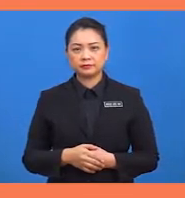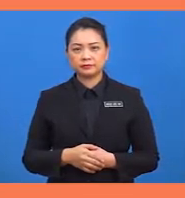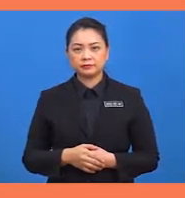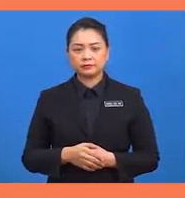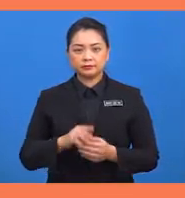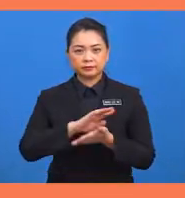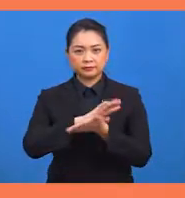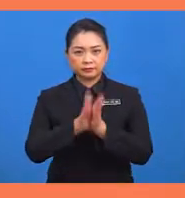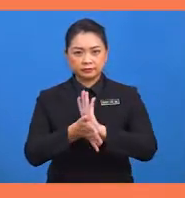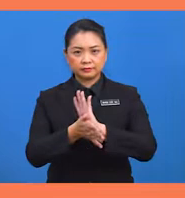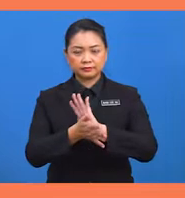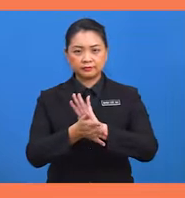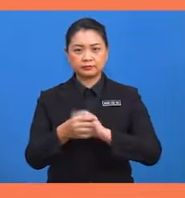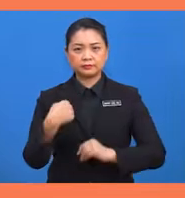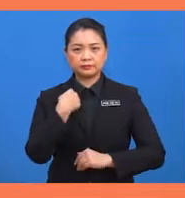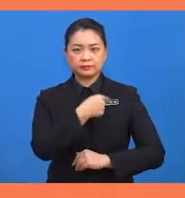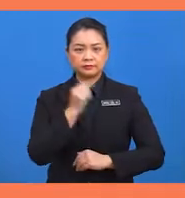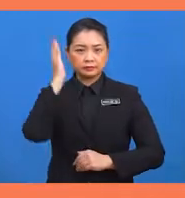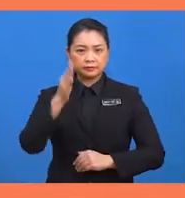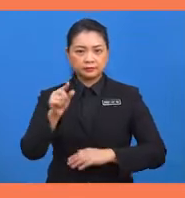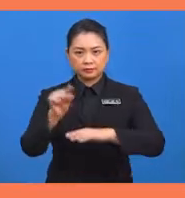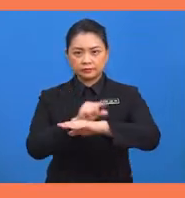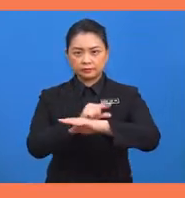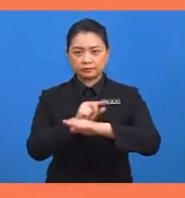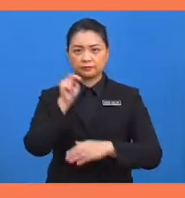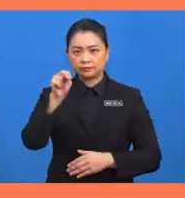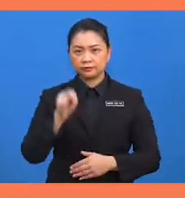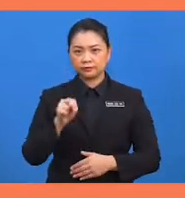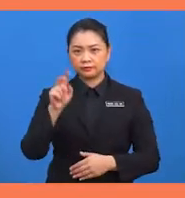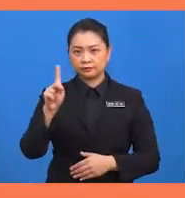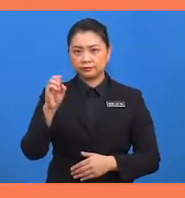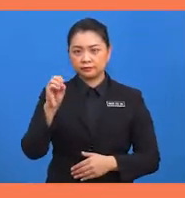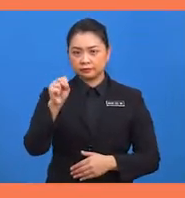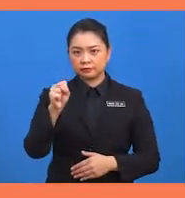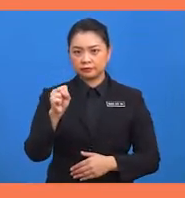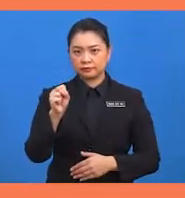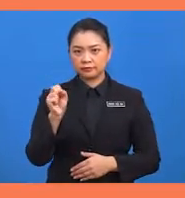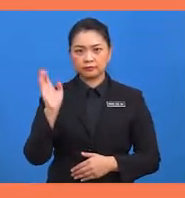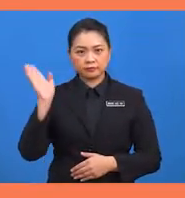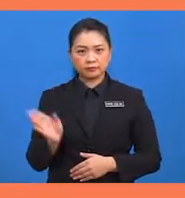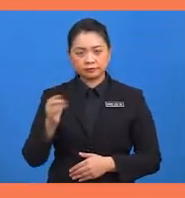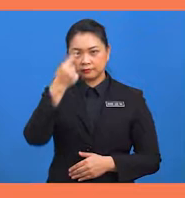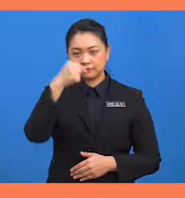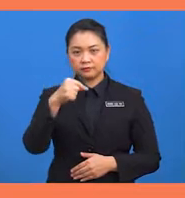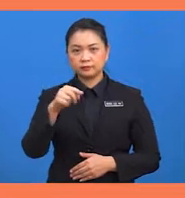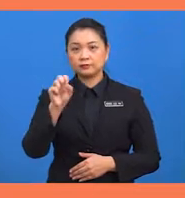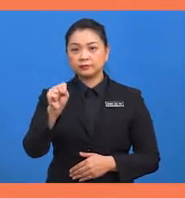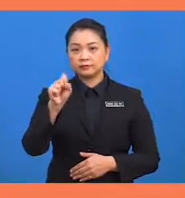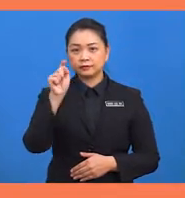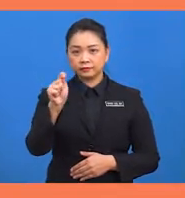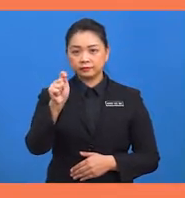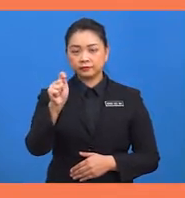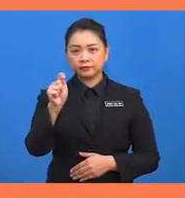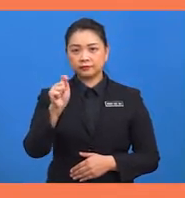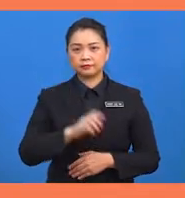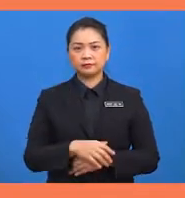Maka, kita akan menggunakan nisbah kosinus untuk menilai panjang ST.